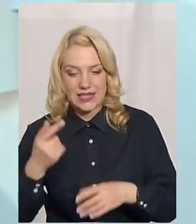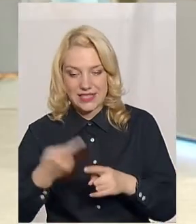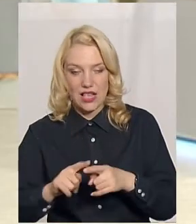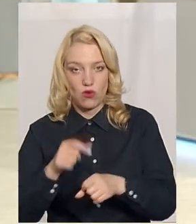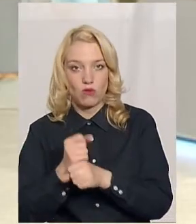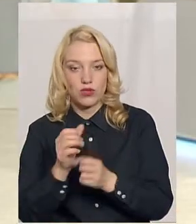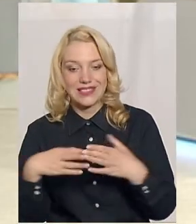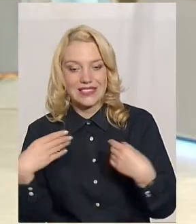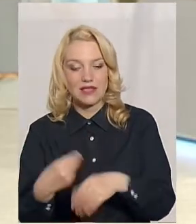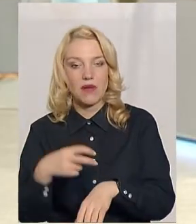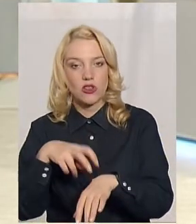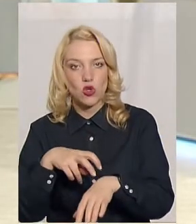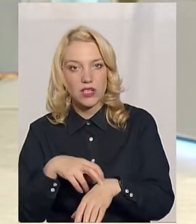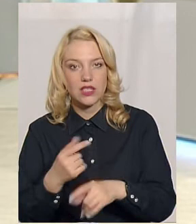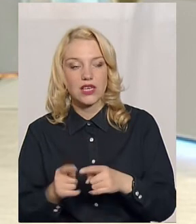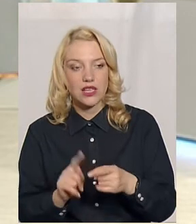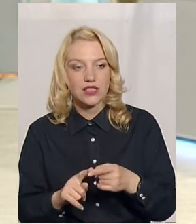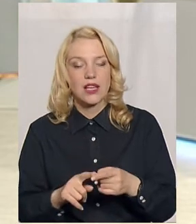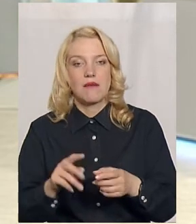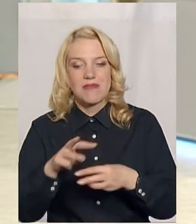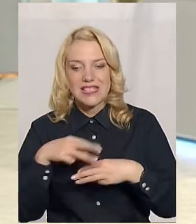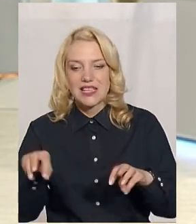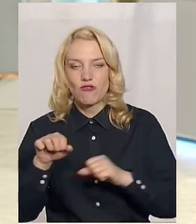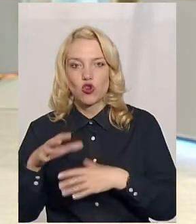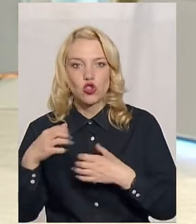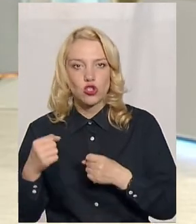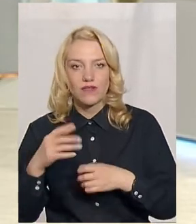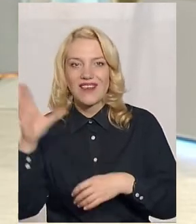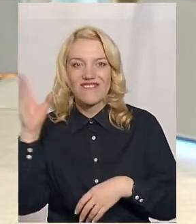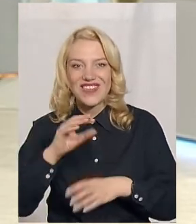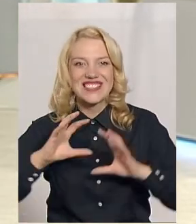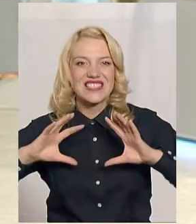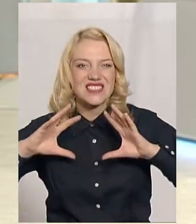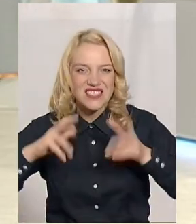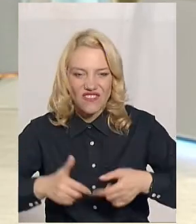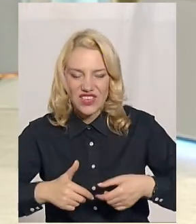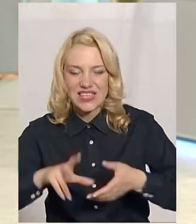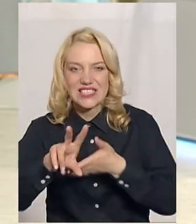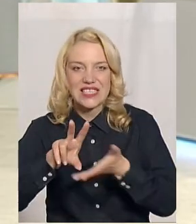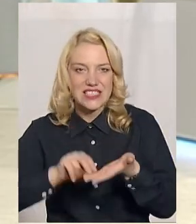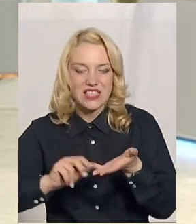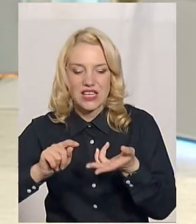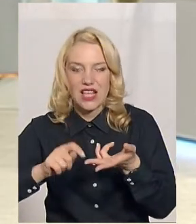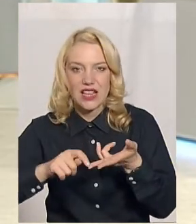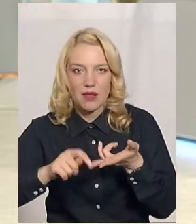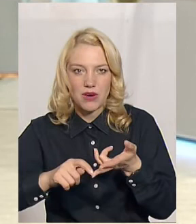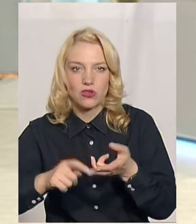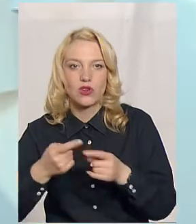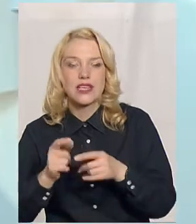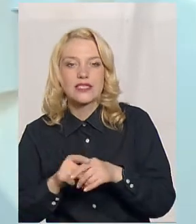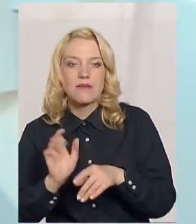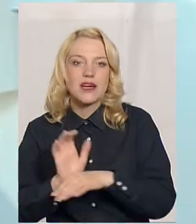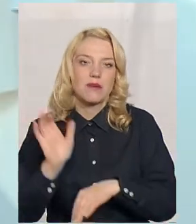крок має бути Міністерство охорони здоров'я. Весь світ відправляє зразки крові через почту в лабораторії. І ми маємо це